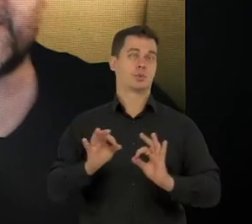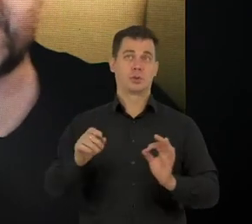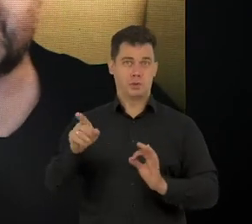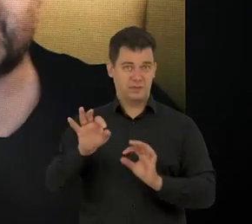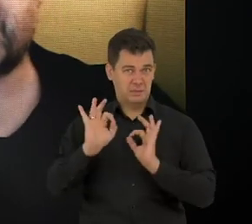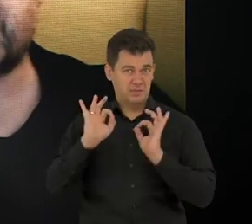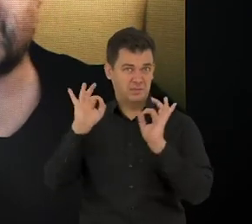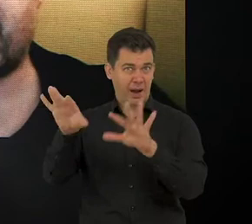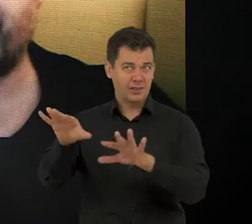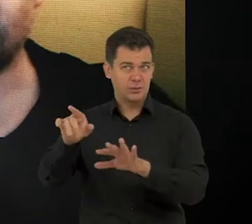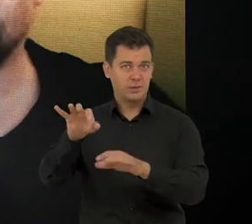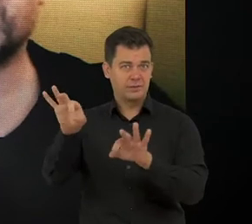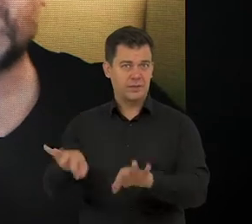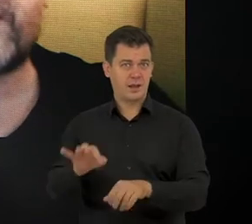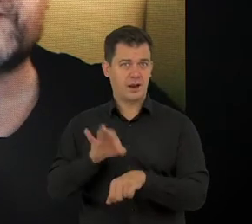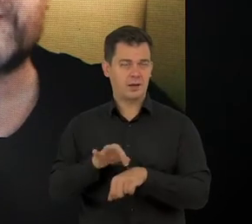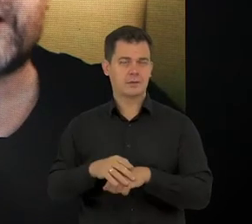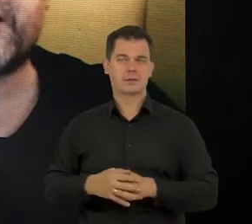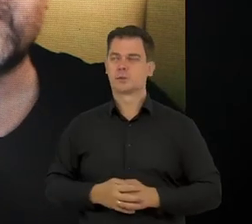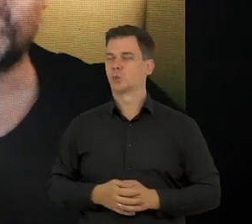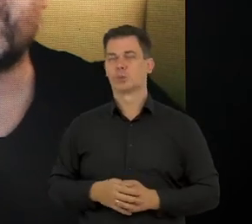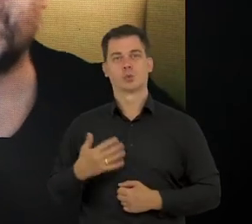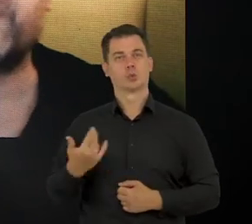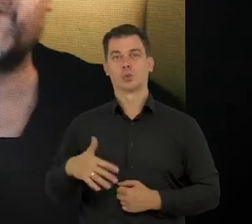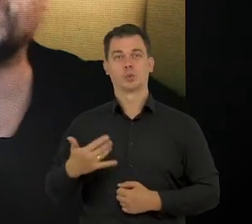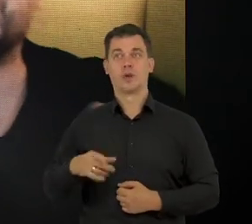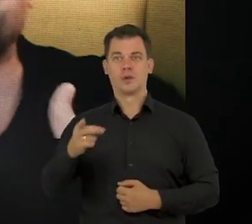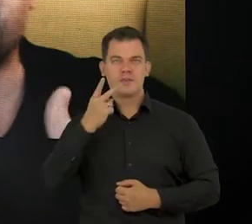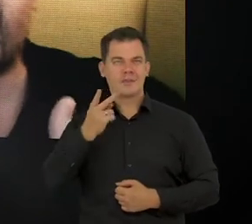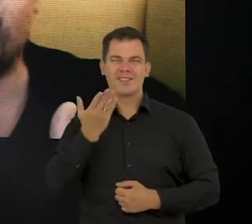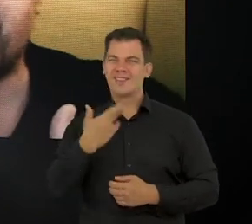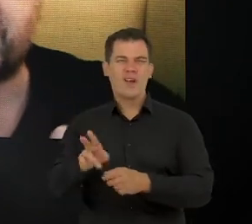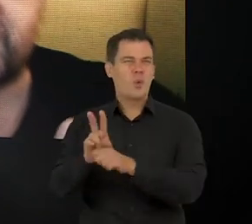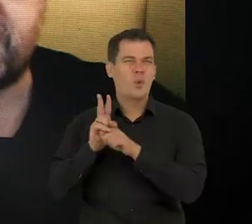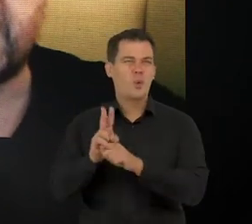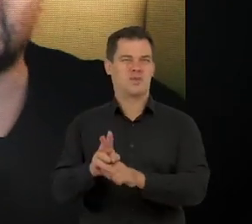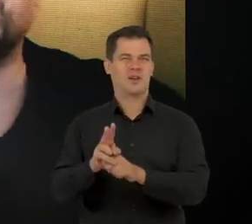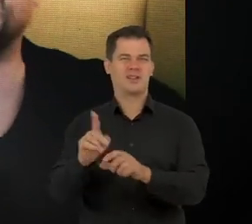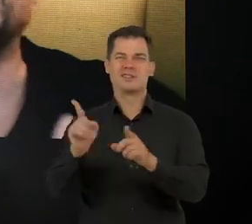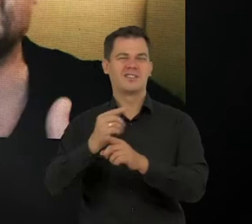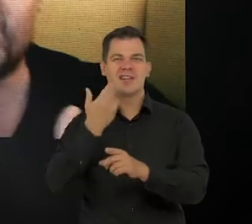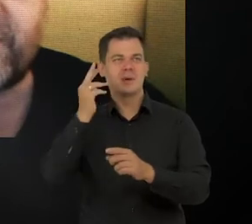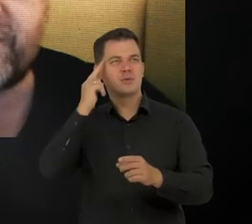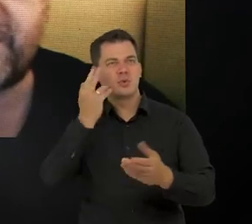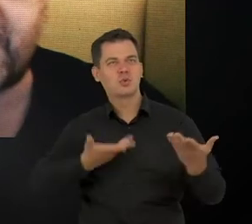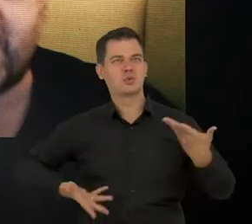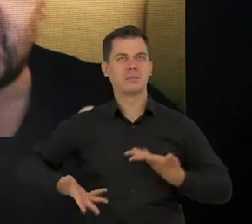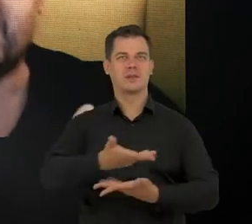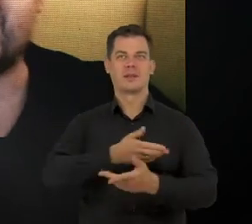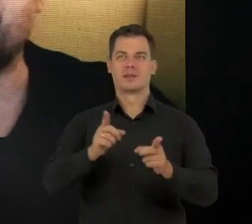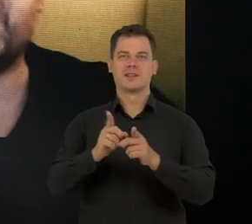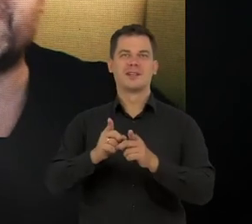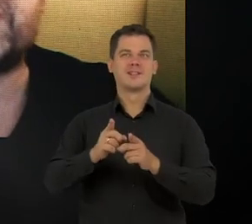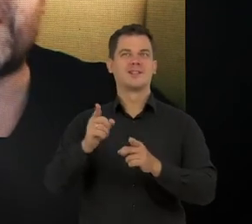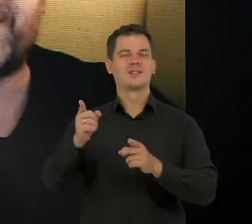to to pokazuje, że nałożenie się nieufności, nałożenie się niezrozumienia,